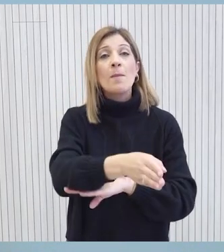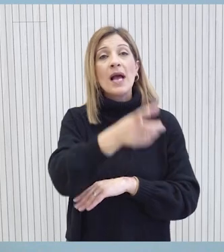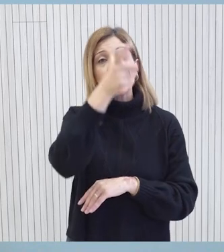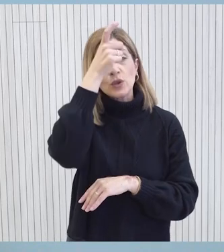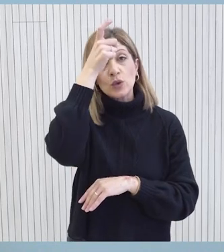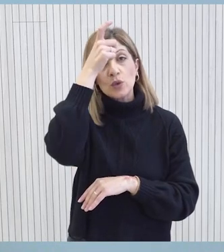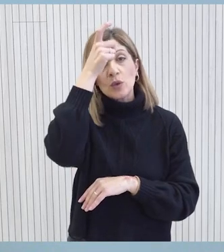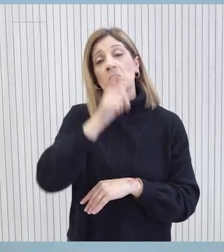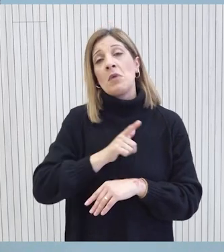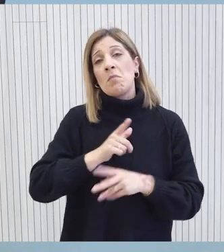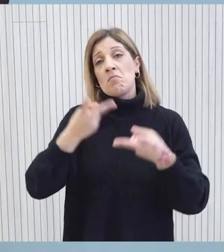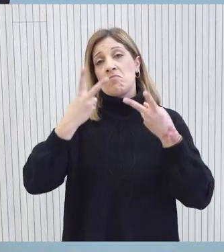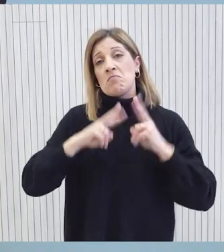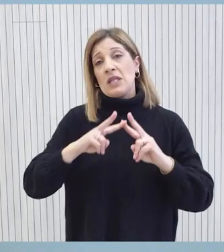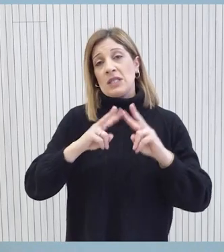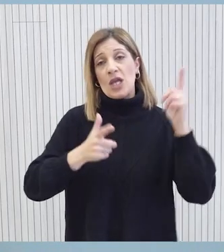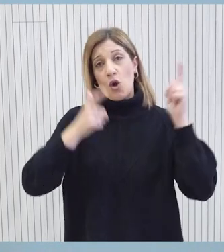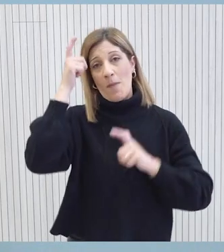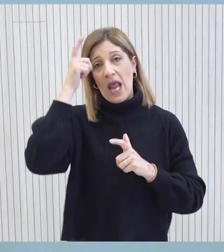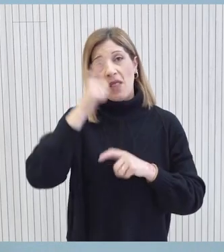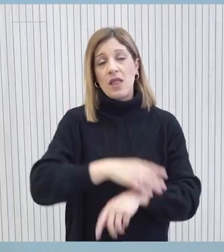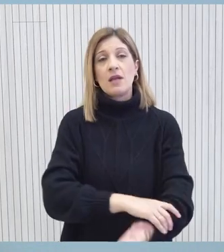Αναμένουμε επίσημη ενημέρωση και αναγκίνωση από τα Ενόμενα Έθνη.